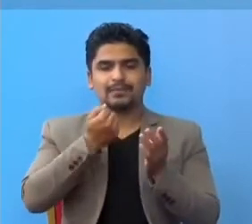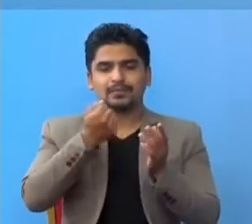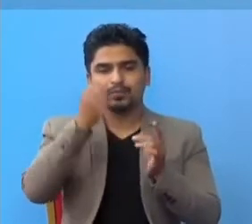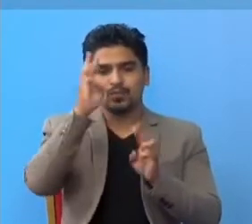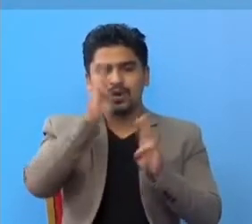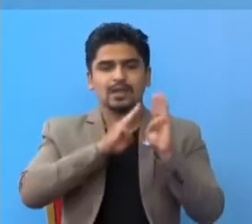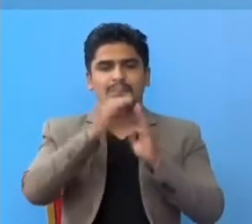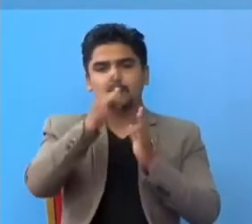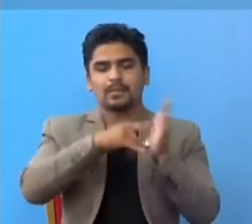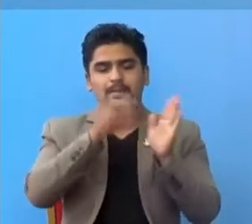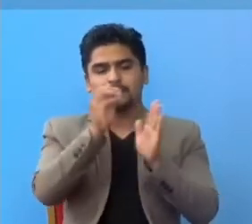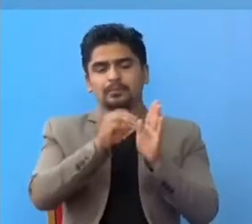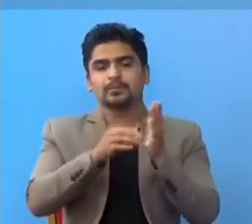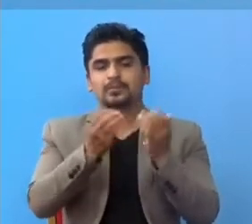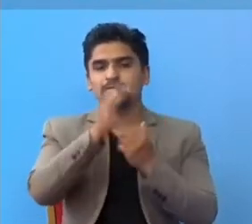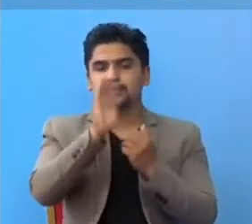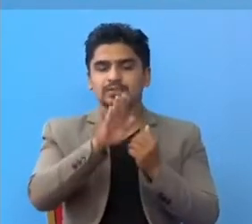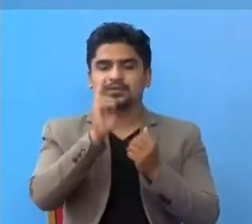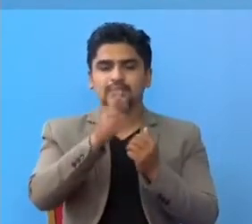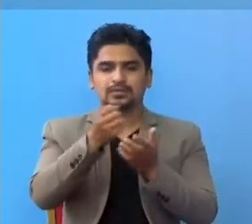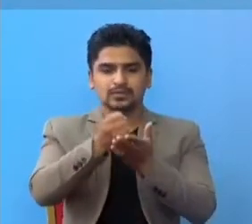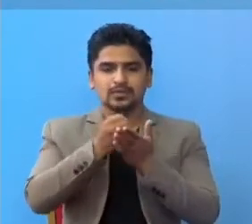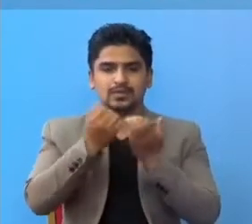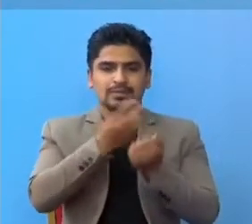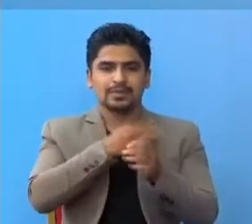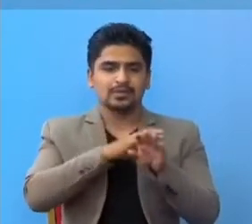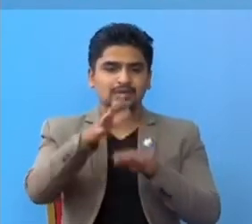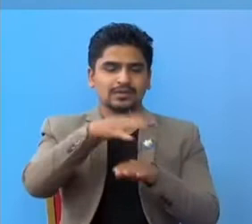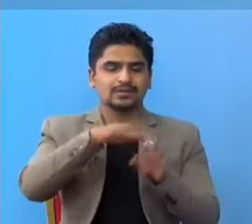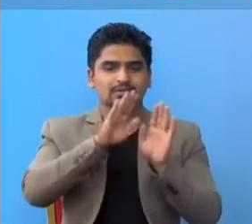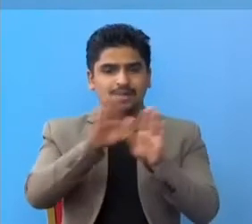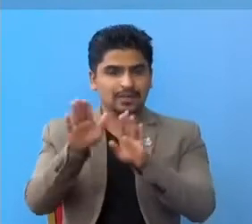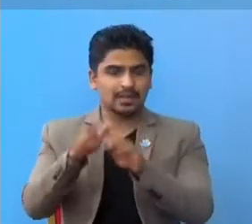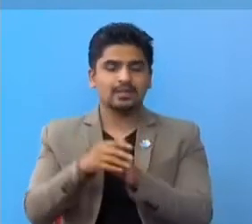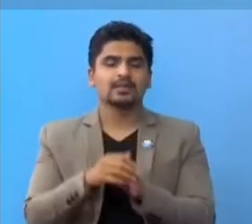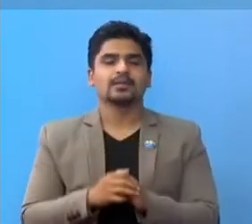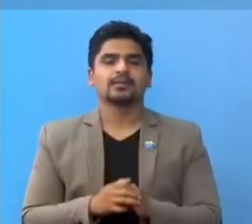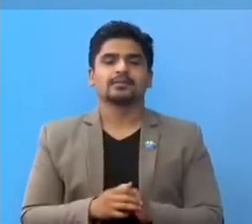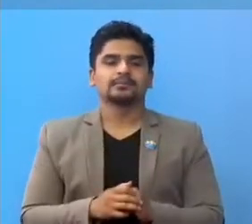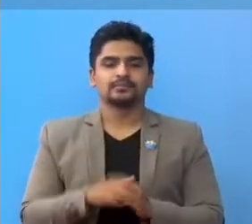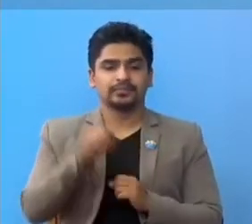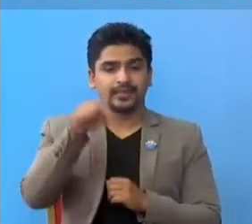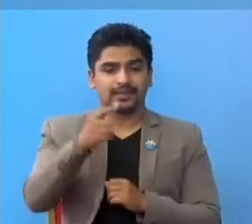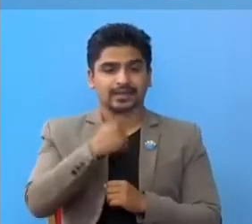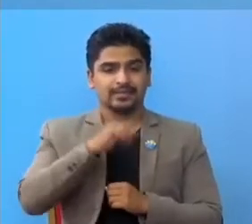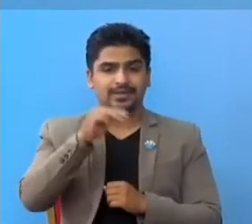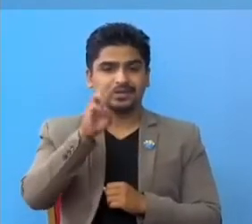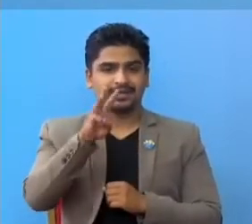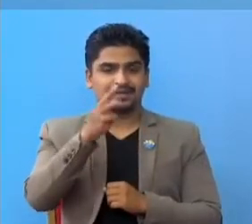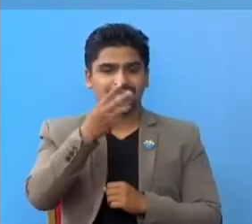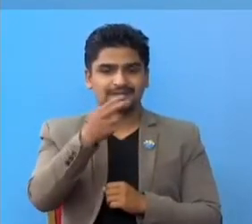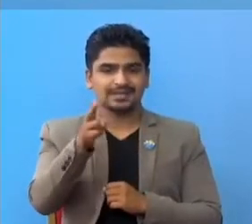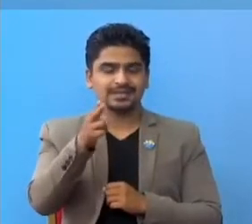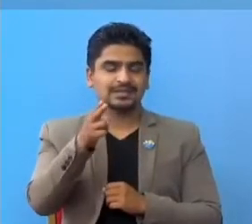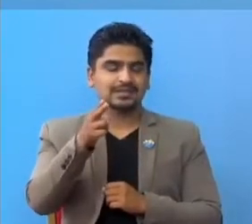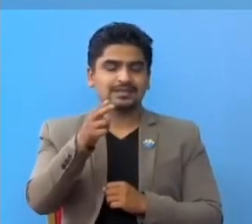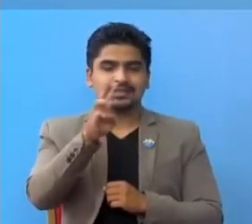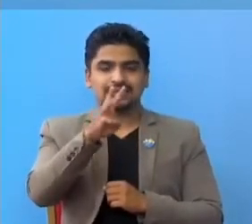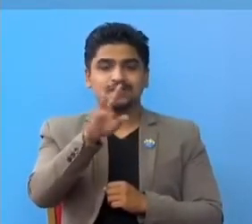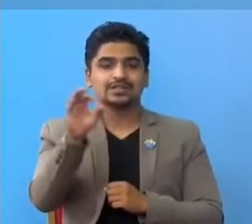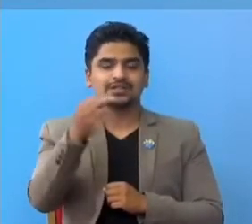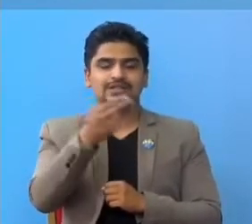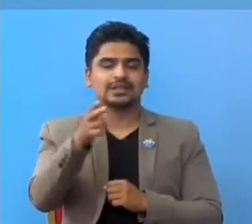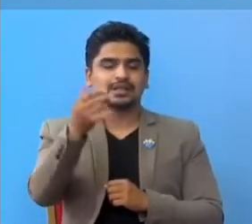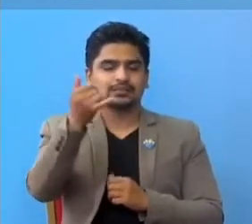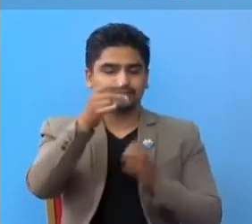मुल्यांकन गरेरा हमिलाई 100 गर्णी हुने सबे लाई धन्यबाद दिने चान्शा ओं आजा हमिलाई 300 जनाले आपनो 100 मुल्यांकन